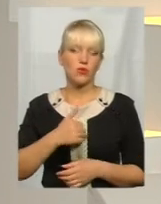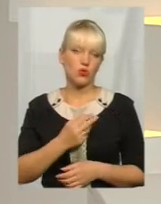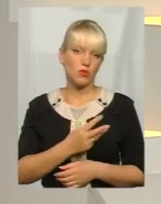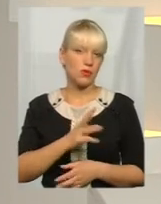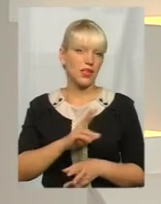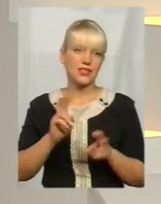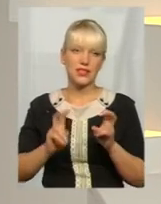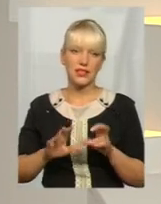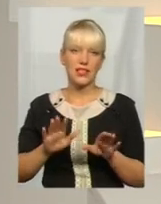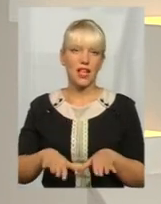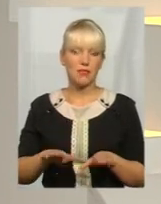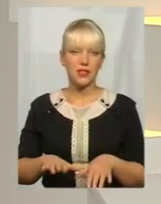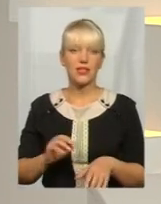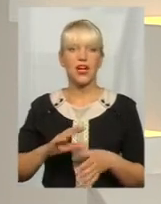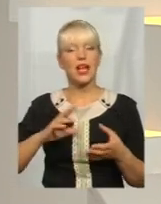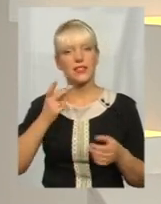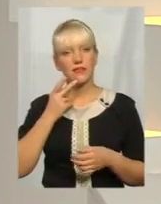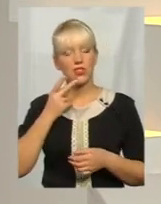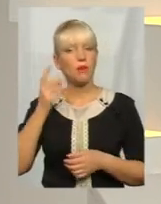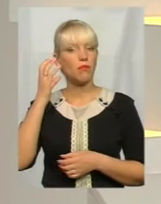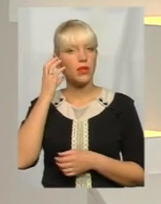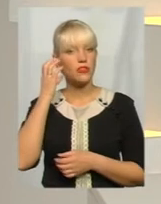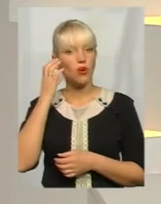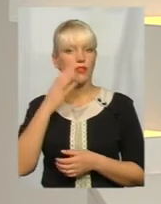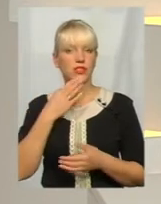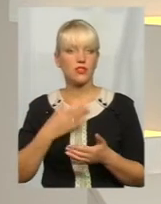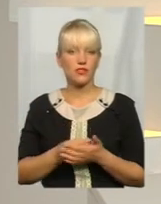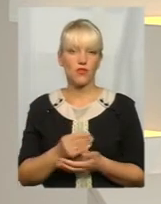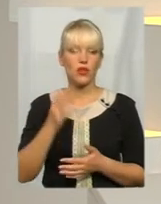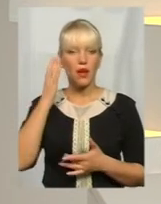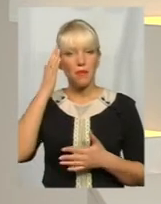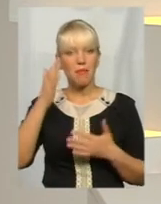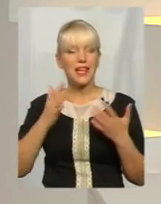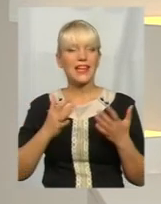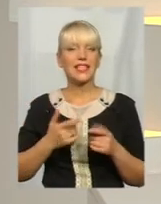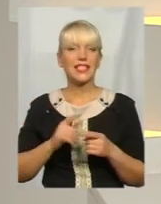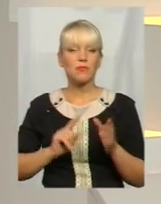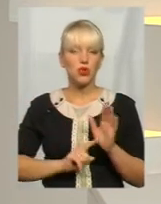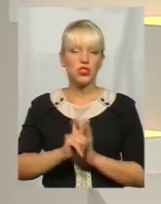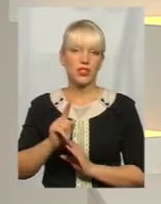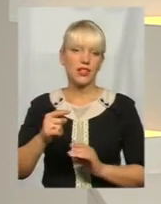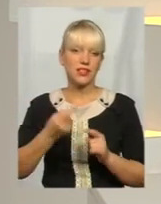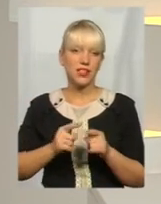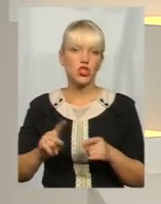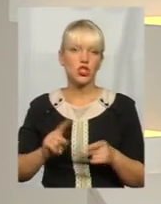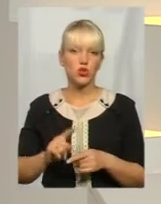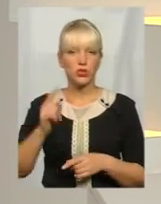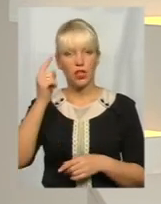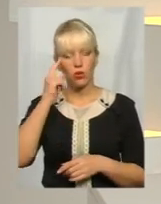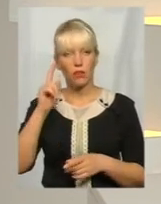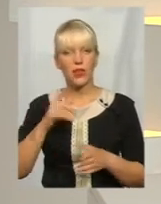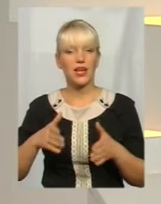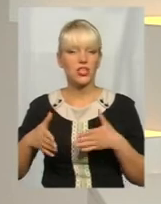сидіти на місці, а завжди прислухатись до своїх мрій, розпочинати те, що задумали, адже шлях